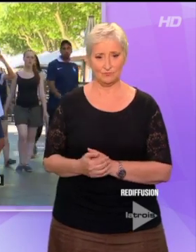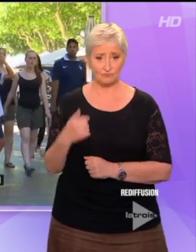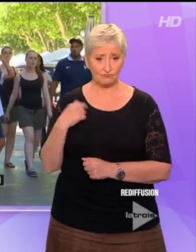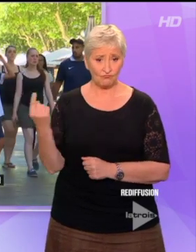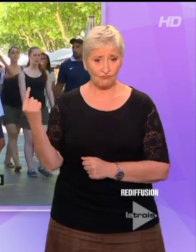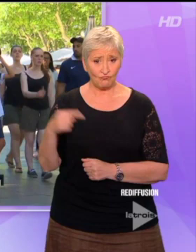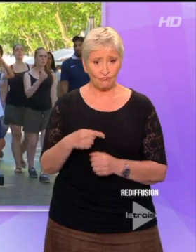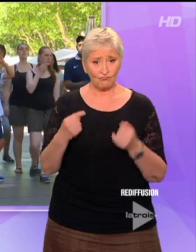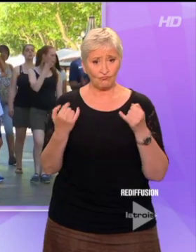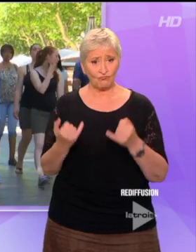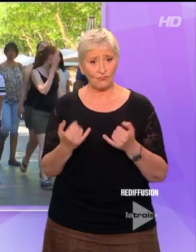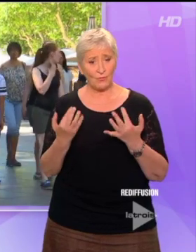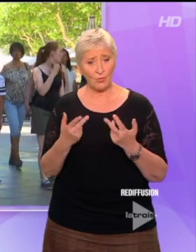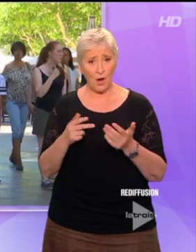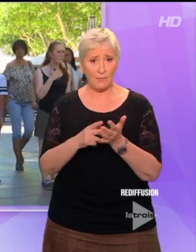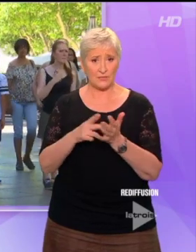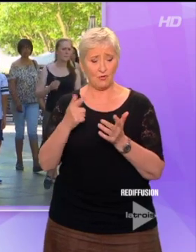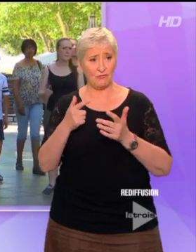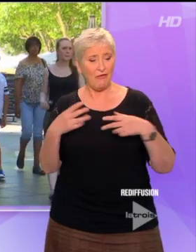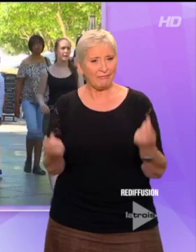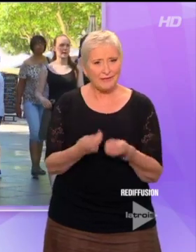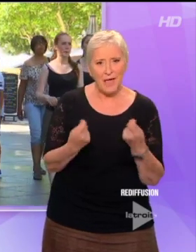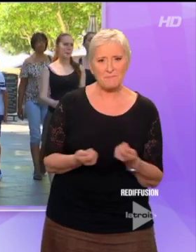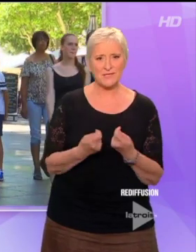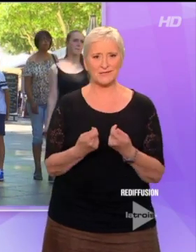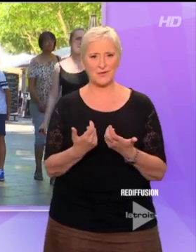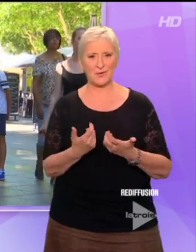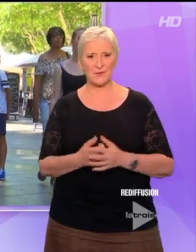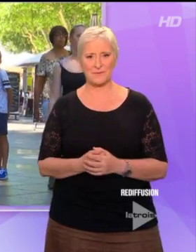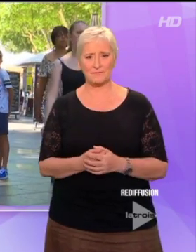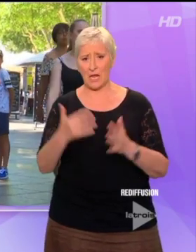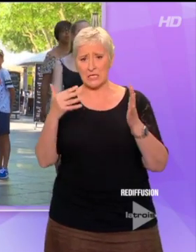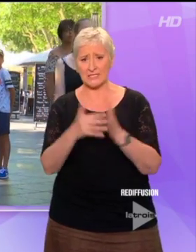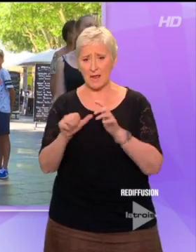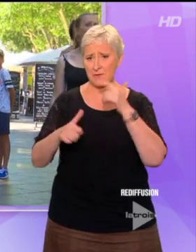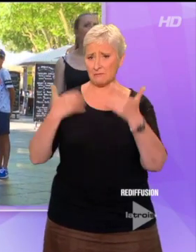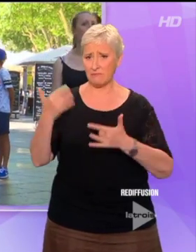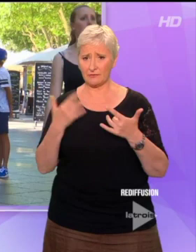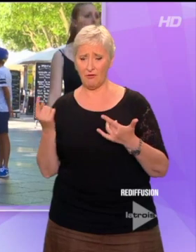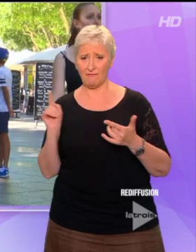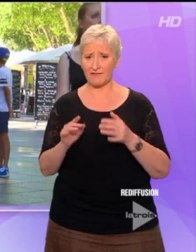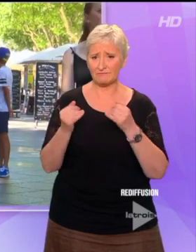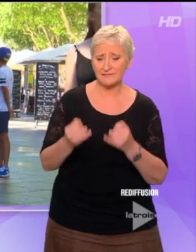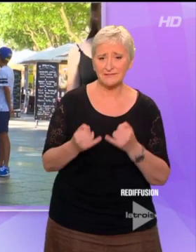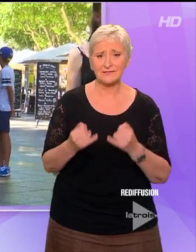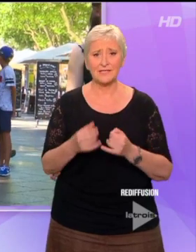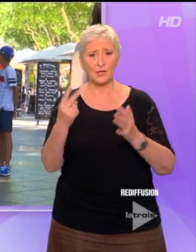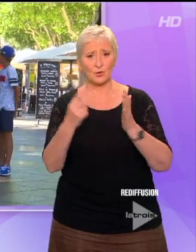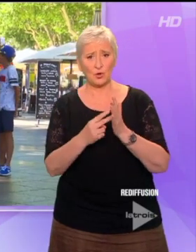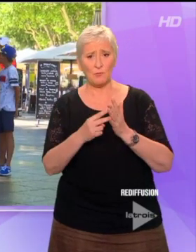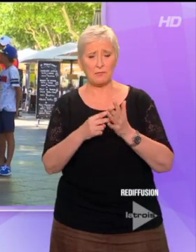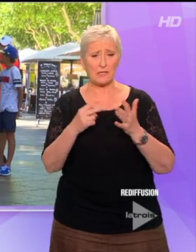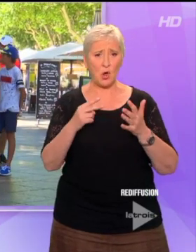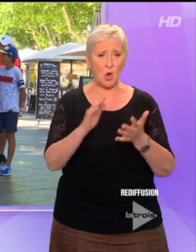c'est tonique,'est dynamique. Il y a 5000 comédiens dans la ville, y 2000 journalistes, y 2000 professionnels,